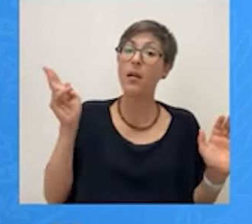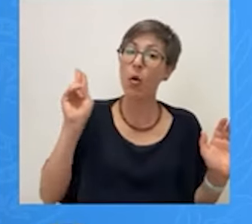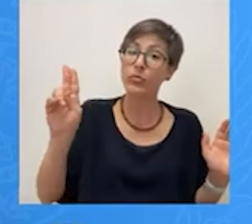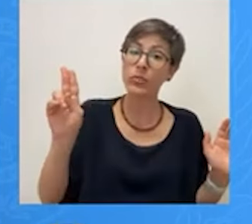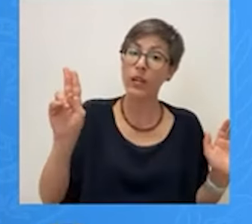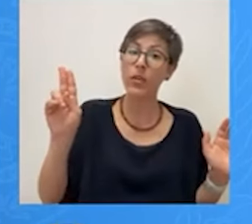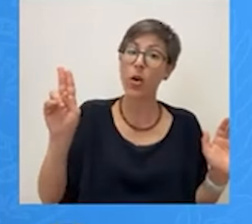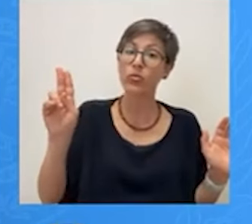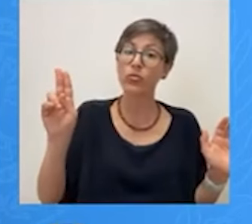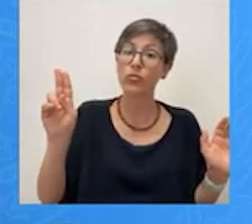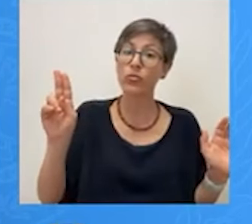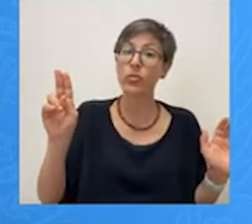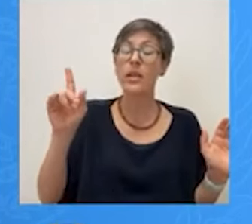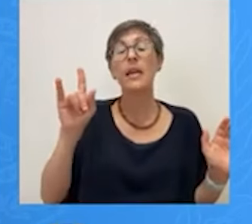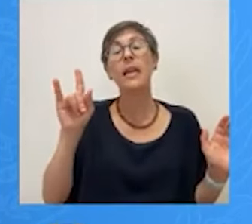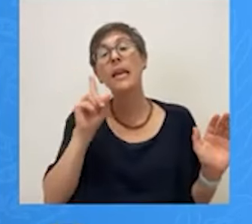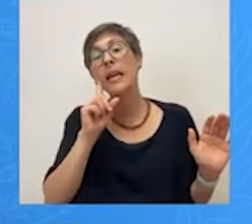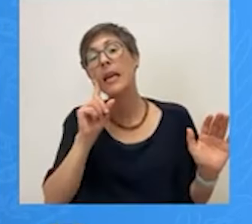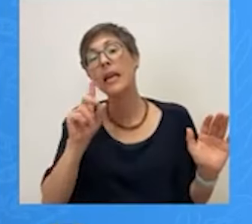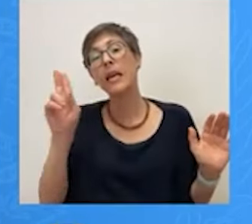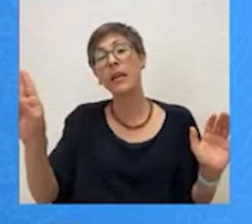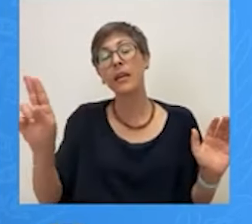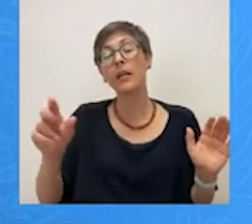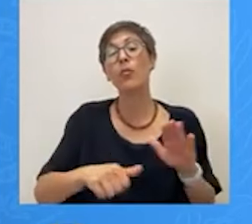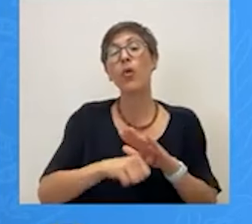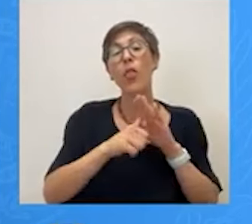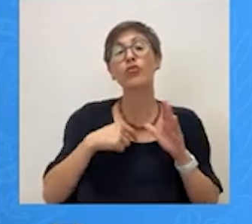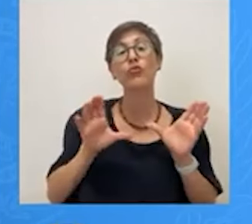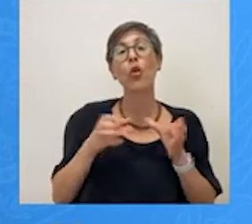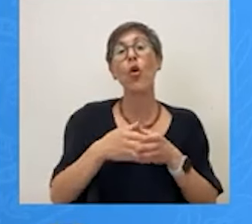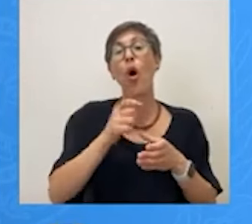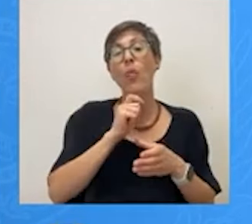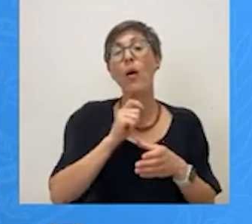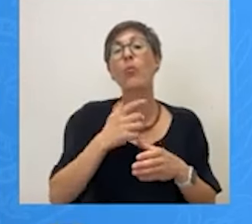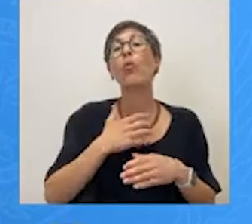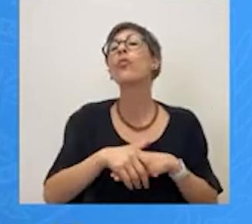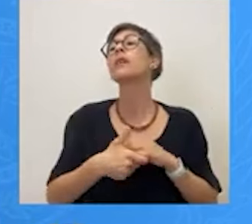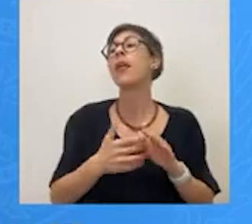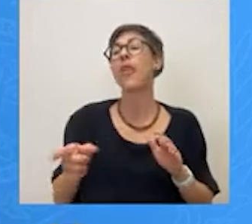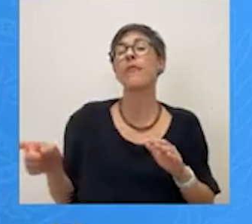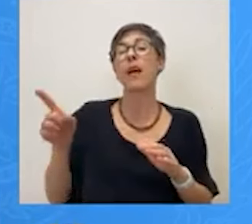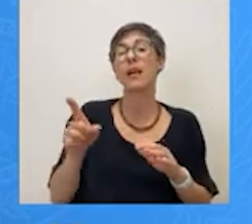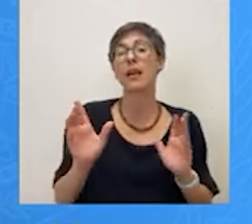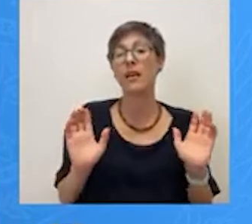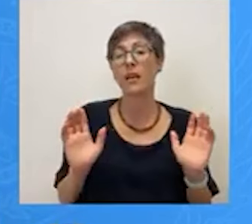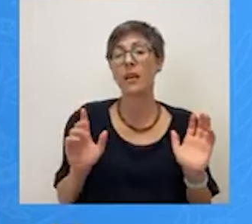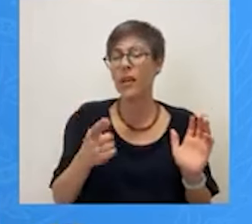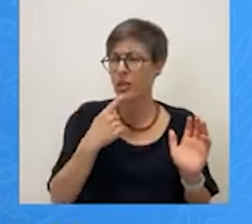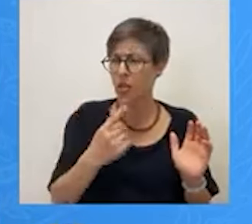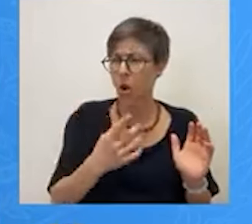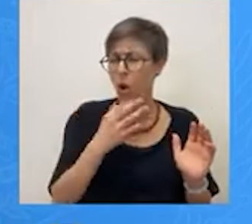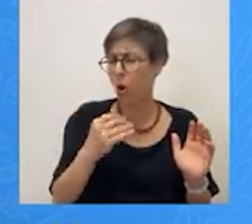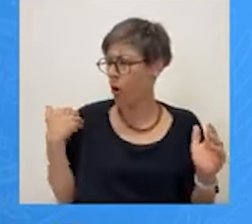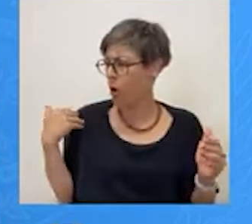υποψήφιος πρόεδρος στο κόμμα μου. Και ξέρετε το λέμε εμείς οι οποίοι σταθερά λέμε